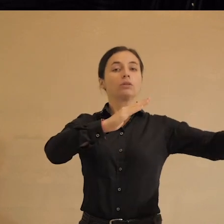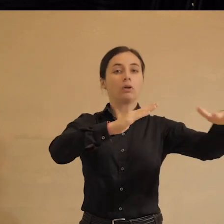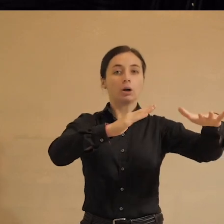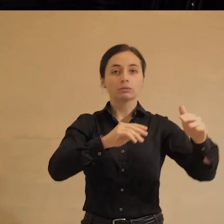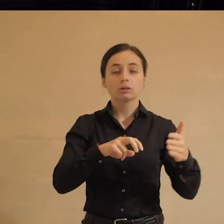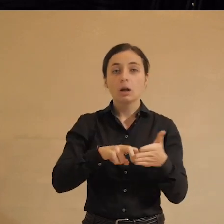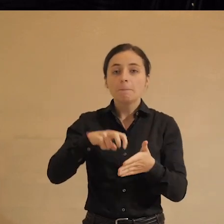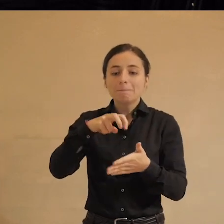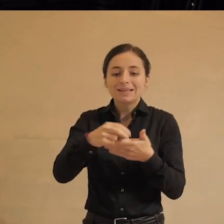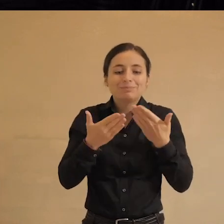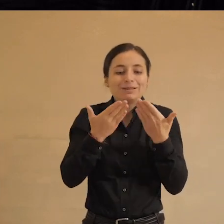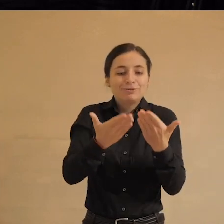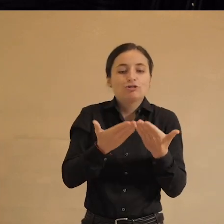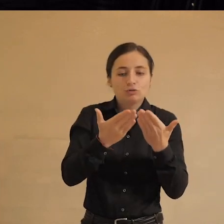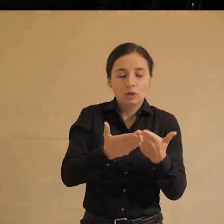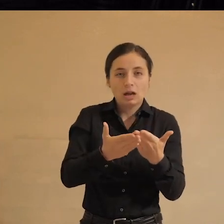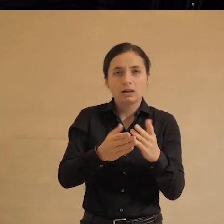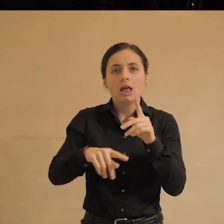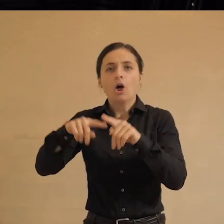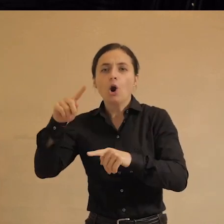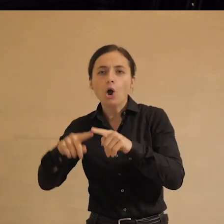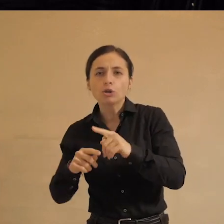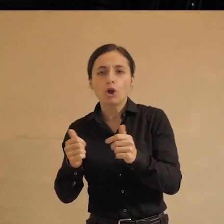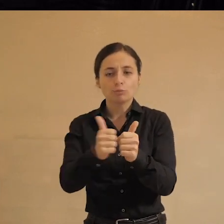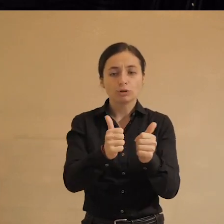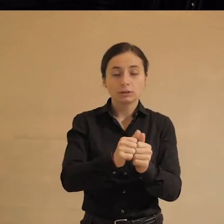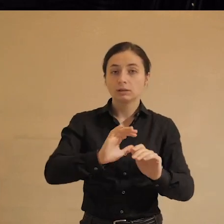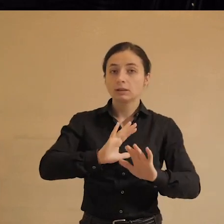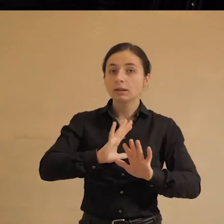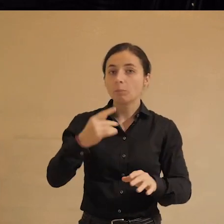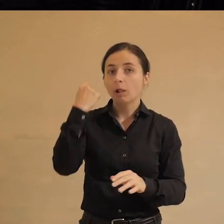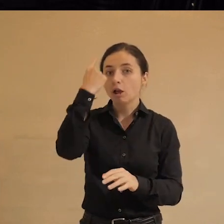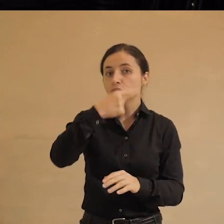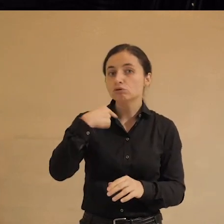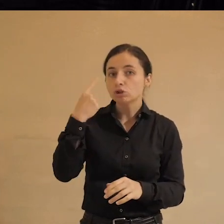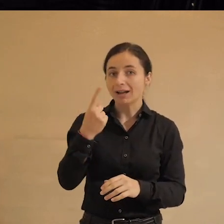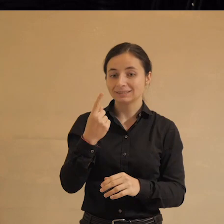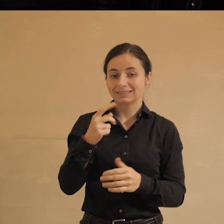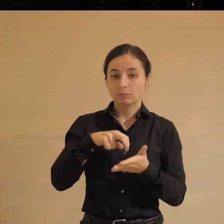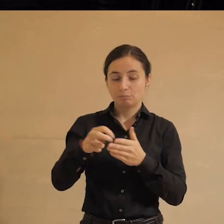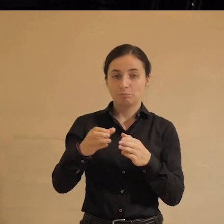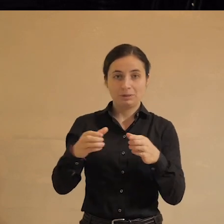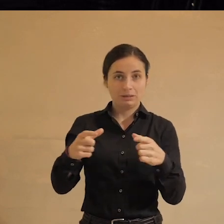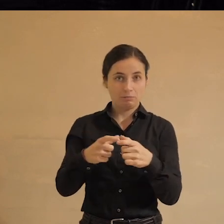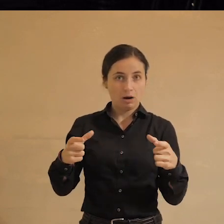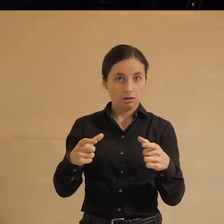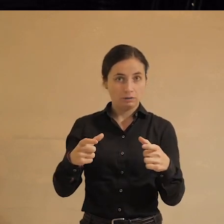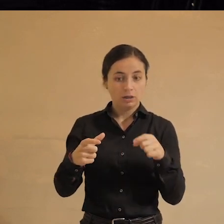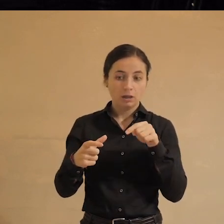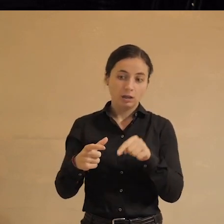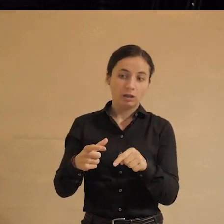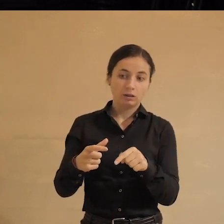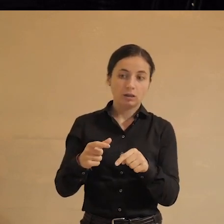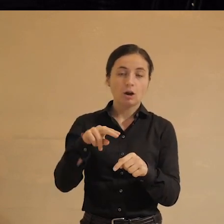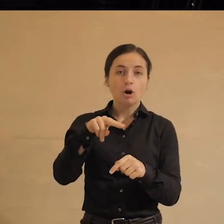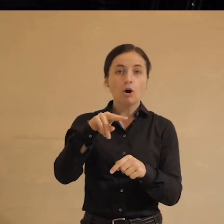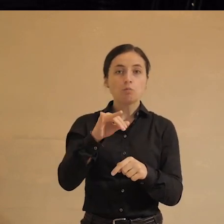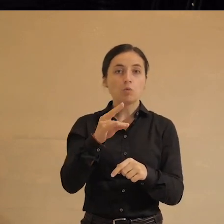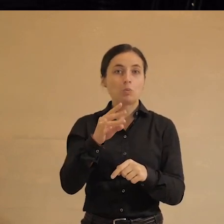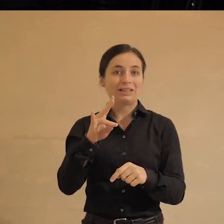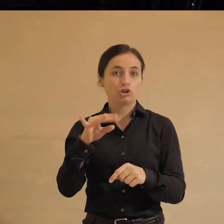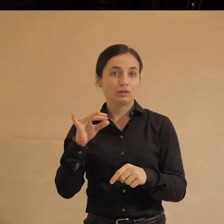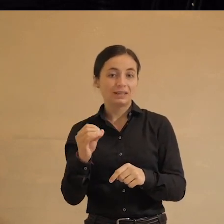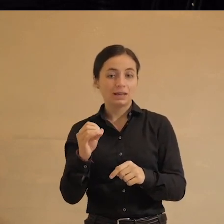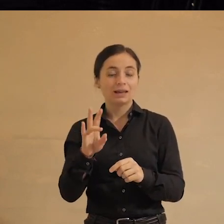Письма читались родным и соседям, это не были частные письма в нашем понимании, это были такие скорее публичные дневники,